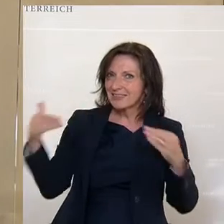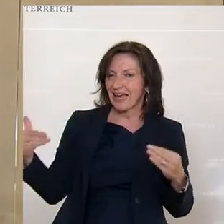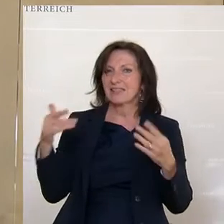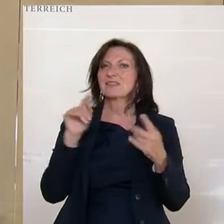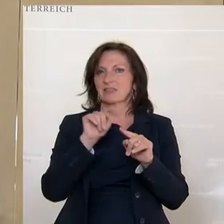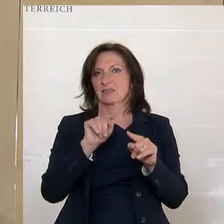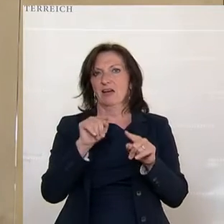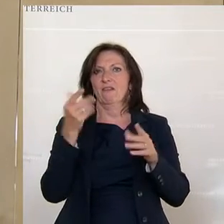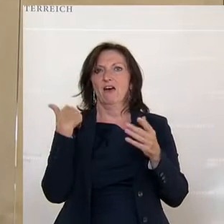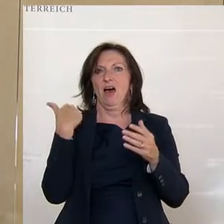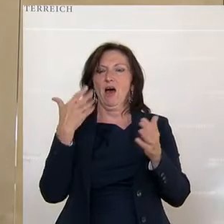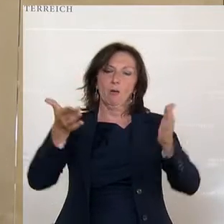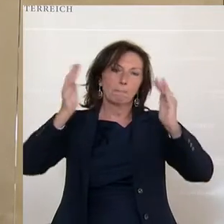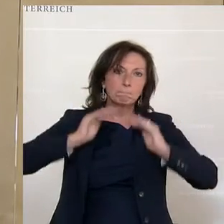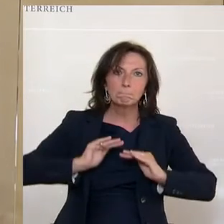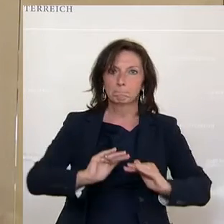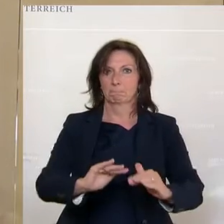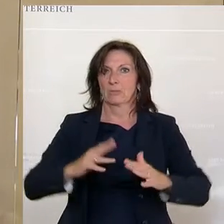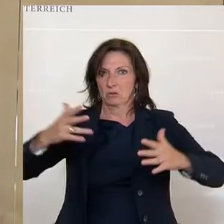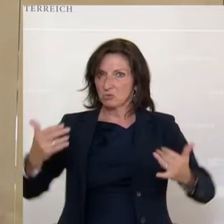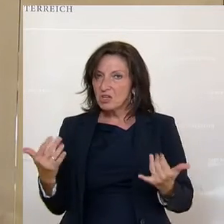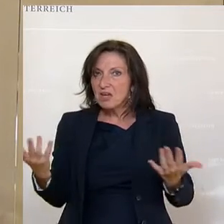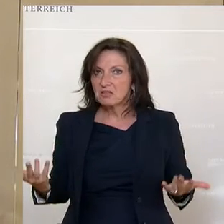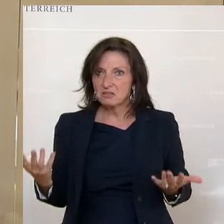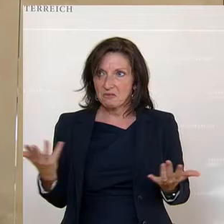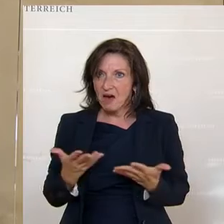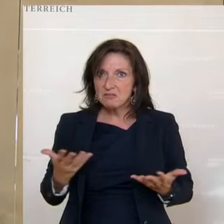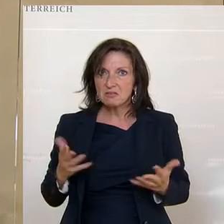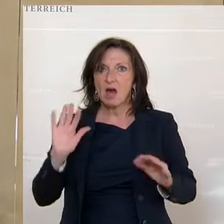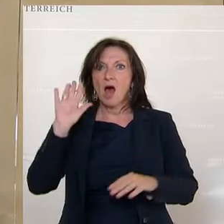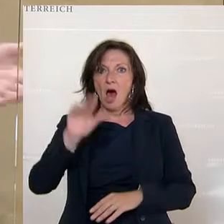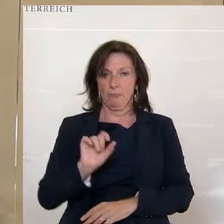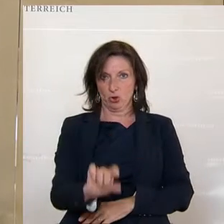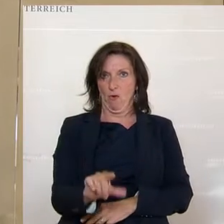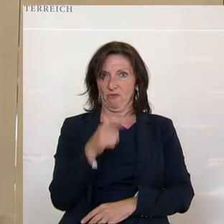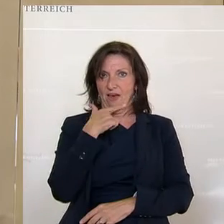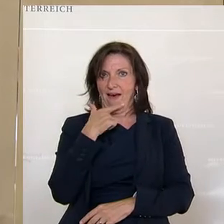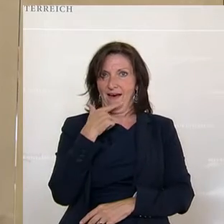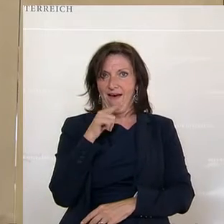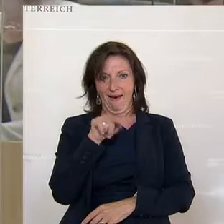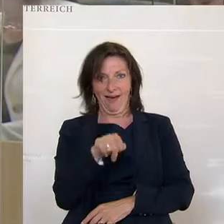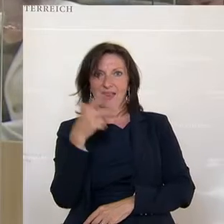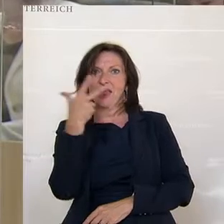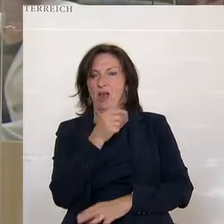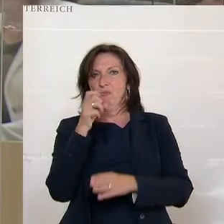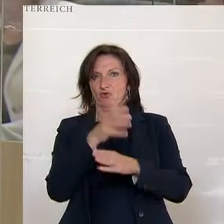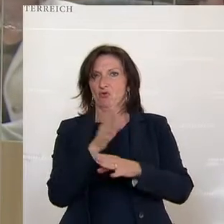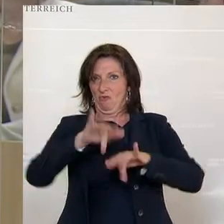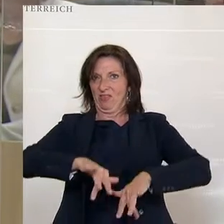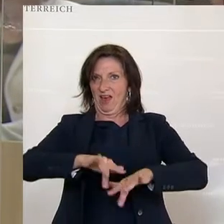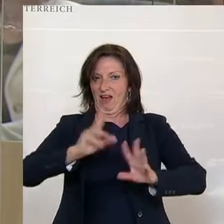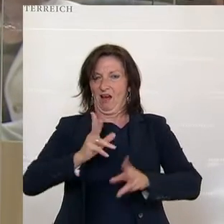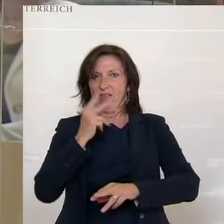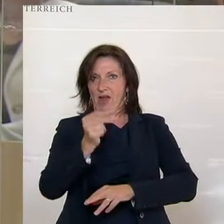dieser Impfstoffe auch gesenkt, sodass wir heute in der Situation sind, dass wir ab 12 zumindest mit einem Impfstoff eben impfen können. Das heißt, wir haben